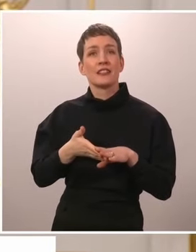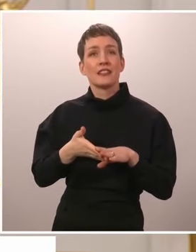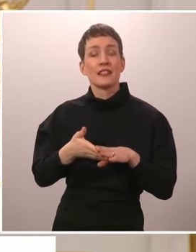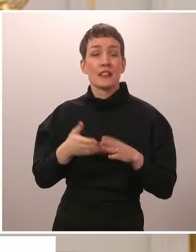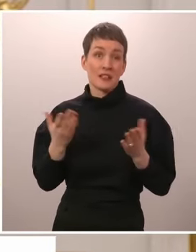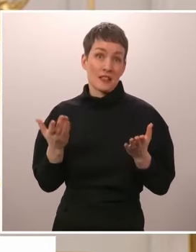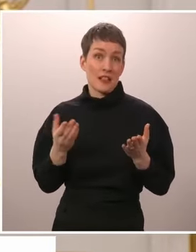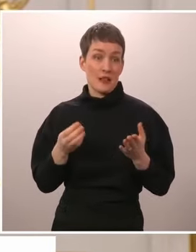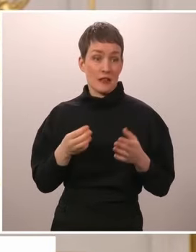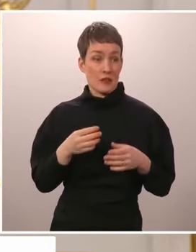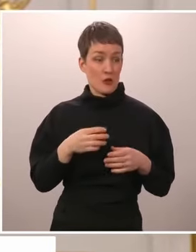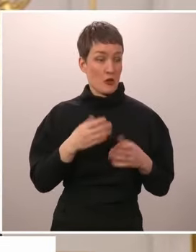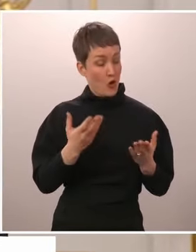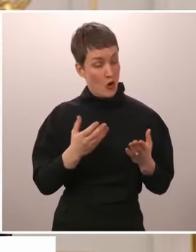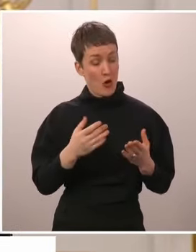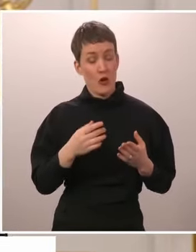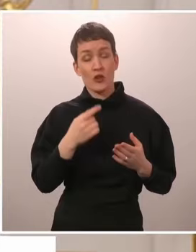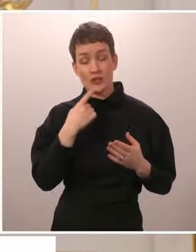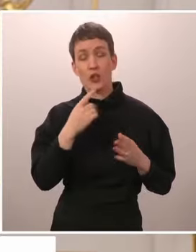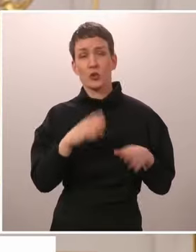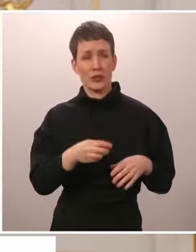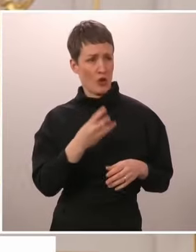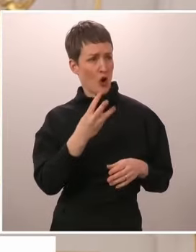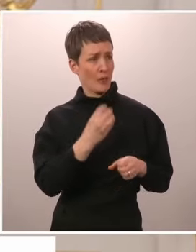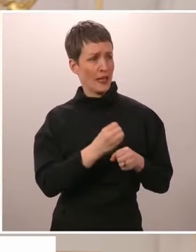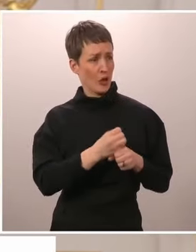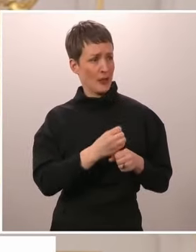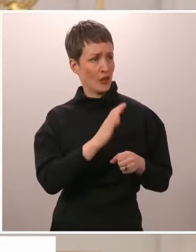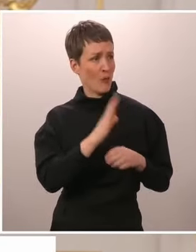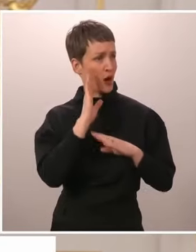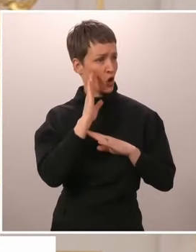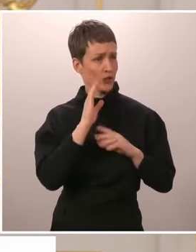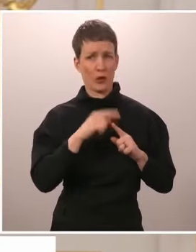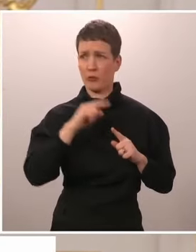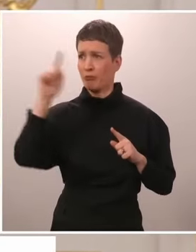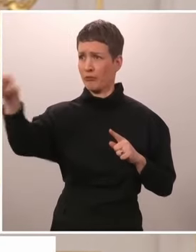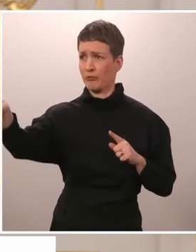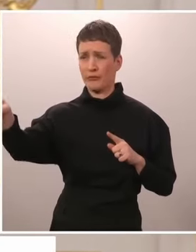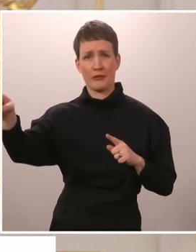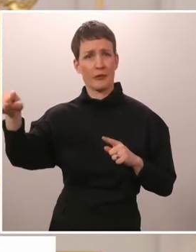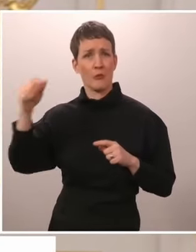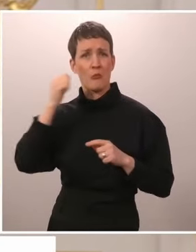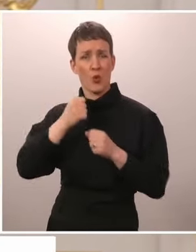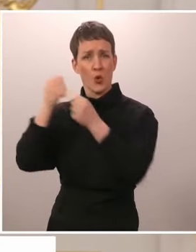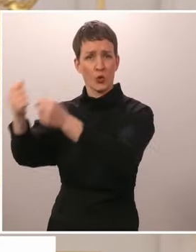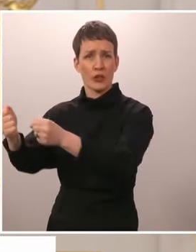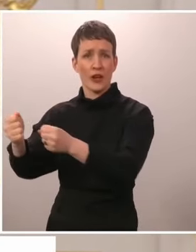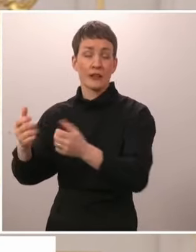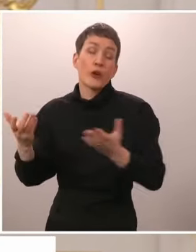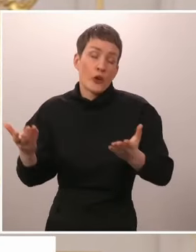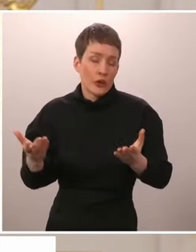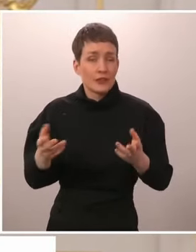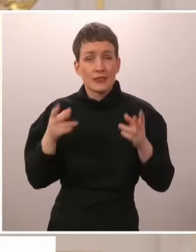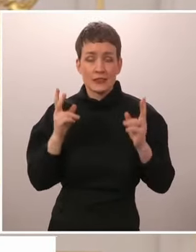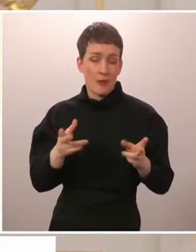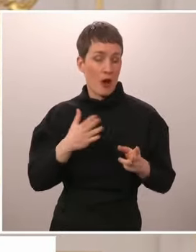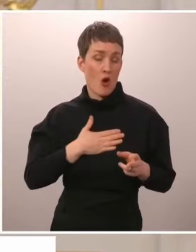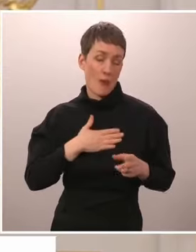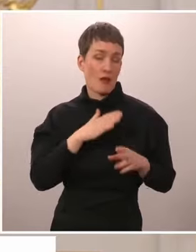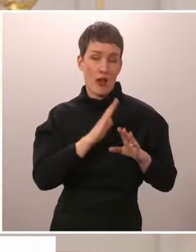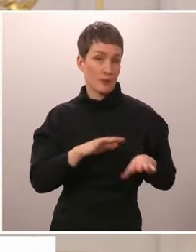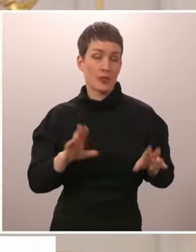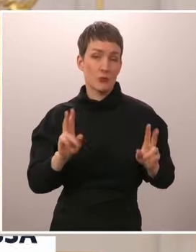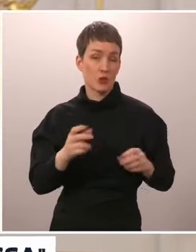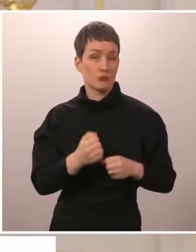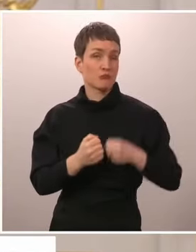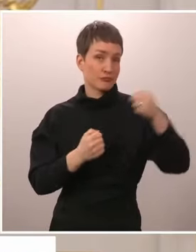km bort hemifrån nå. Mitt barndomshem såldes förra januari förra året, och det är 3 km från torpet. Alltså vi